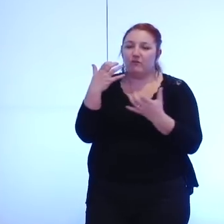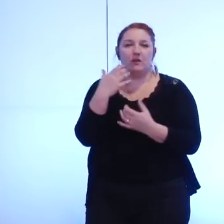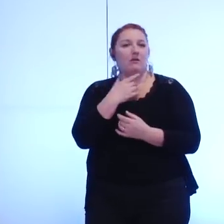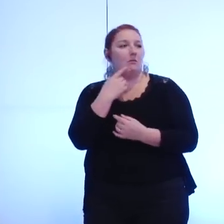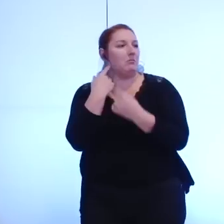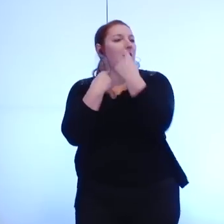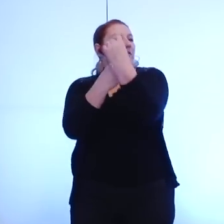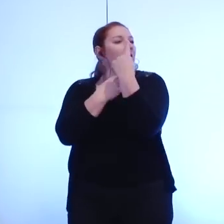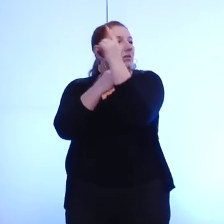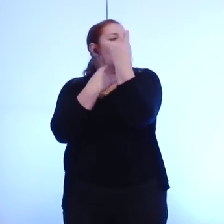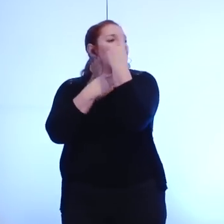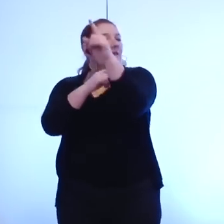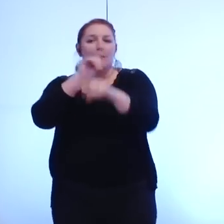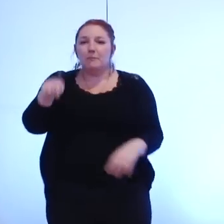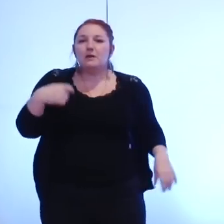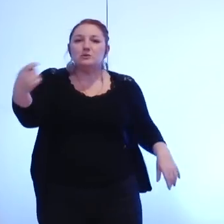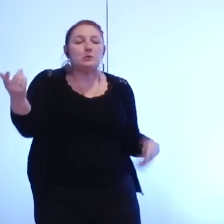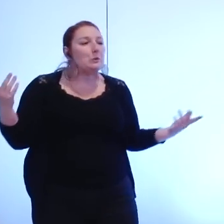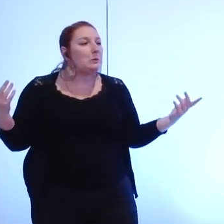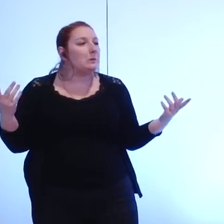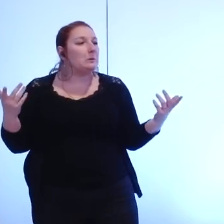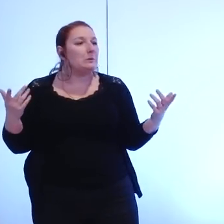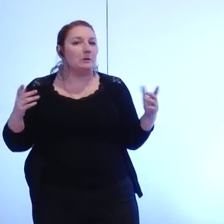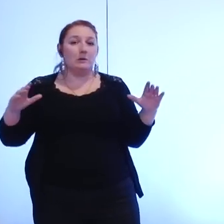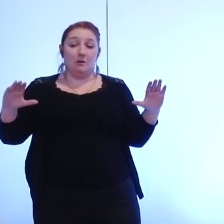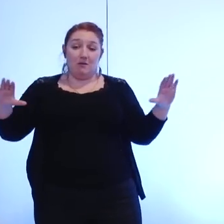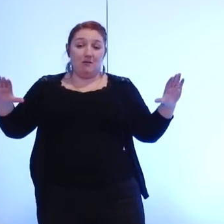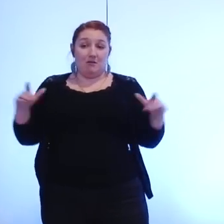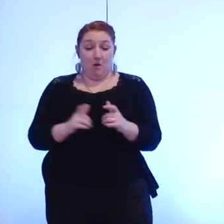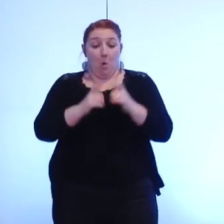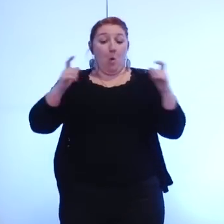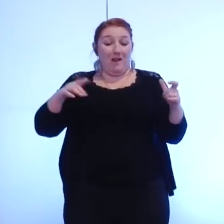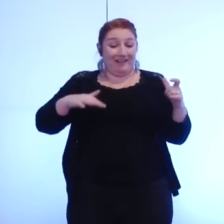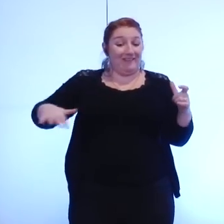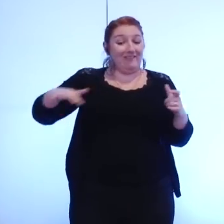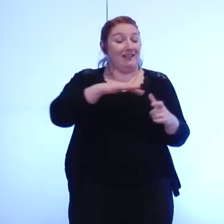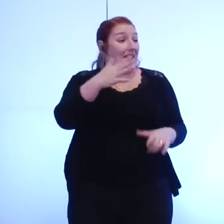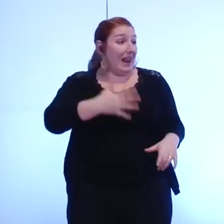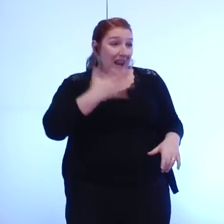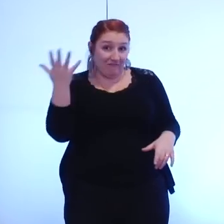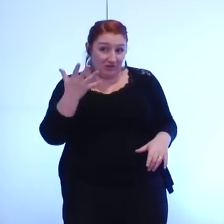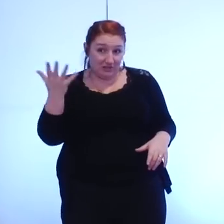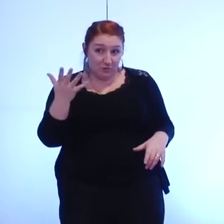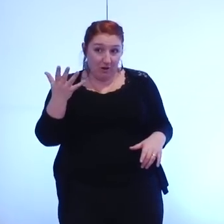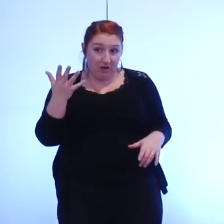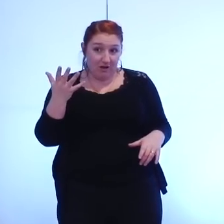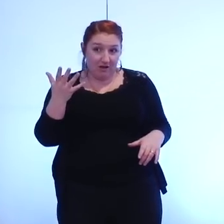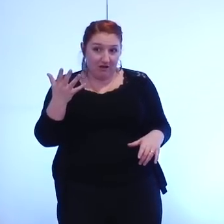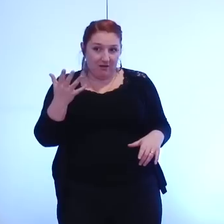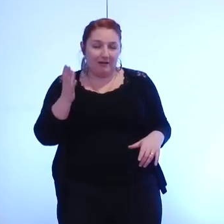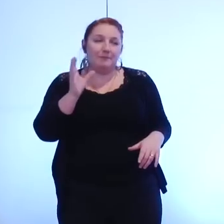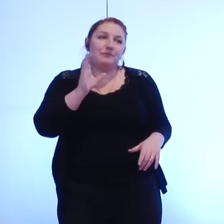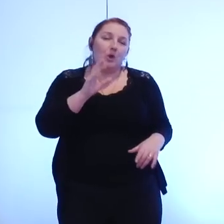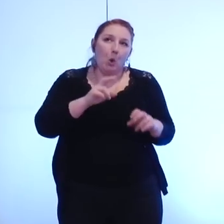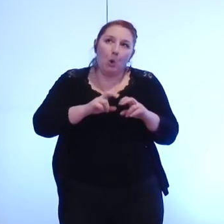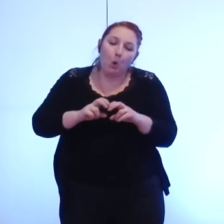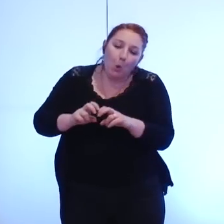leurs intérêts et l'intérêt de la collectivité c'est de rechercher rechercher essayer